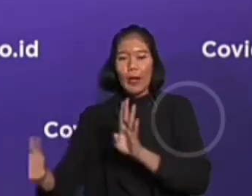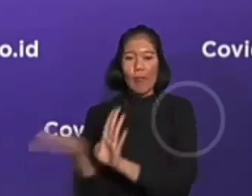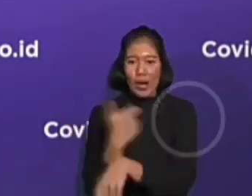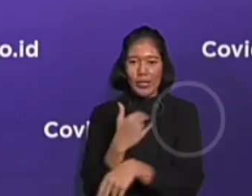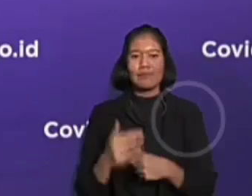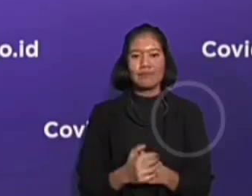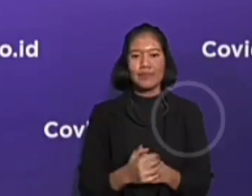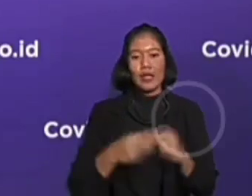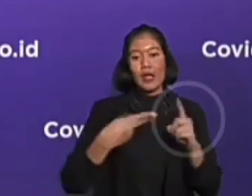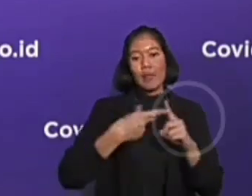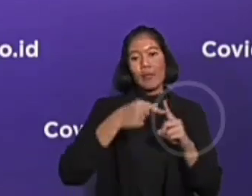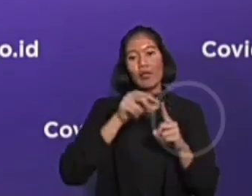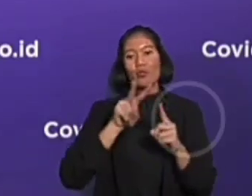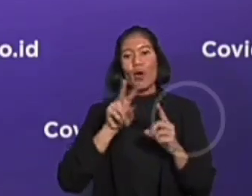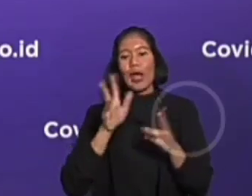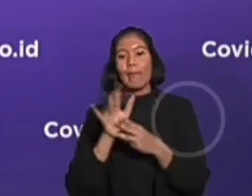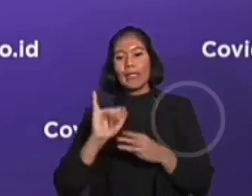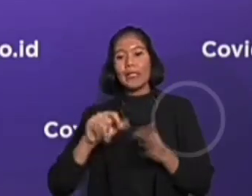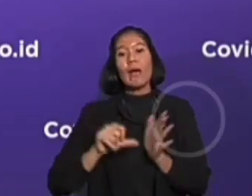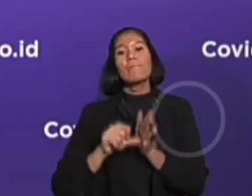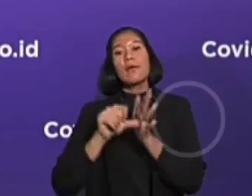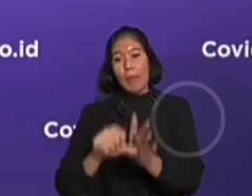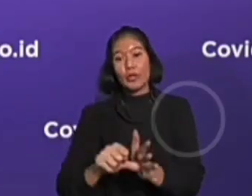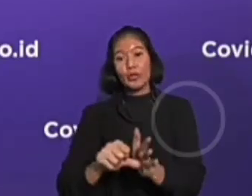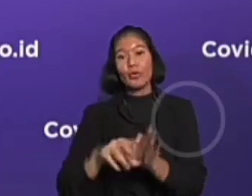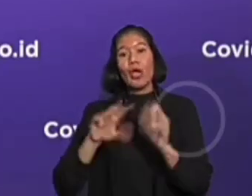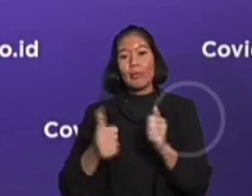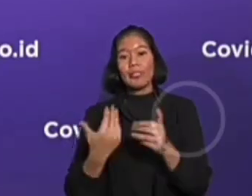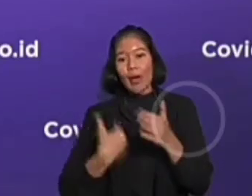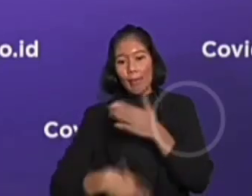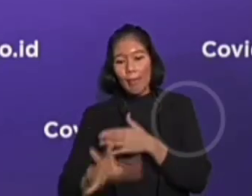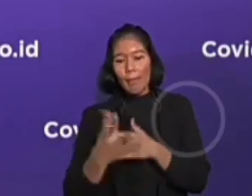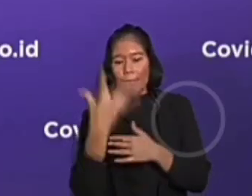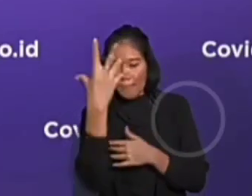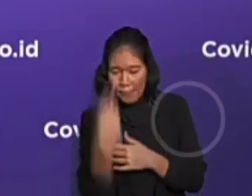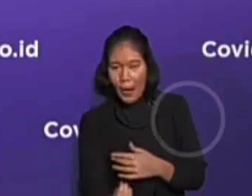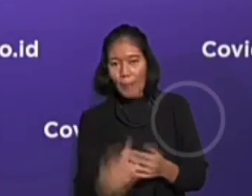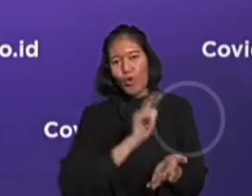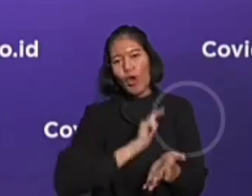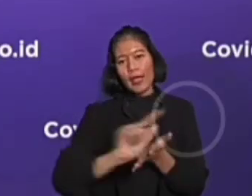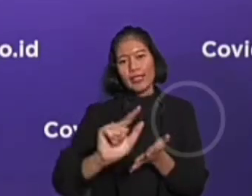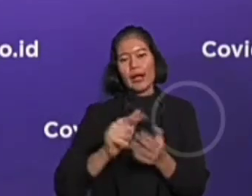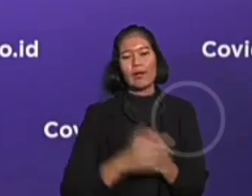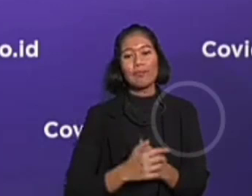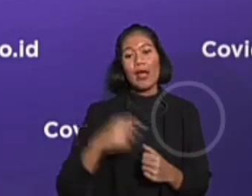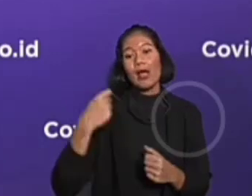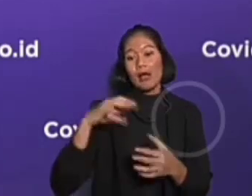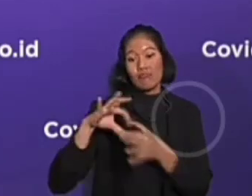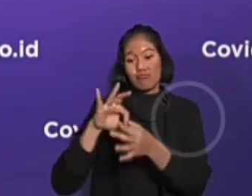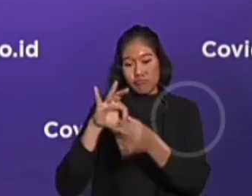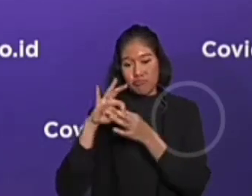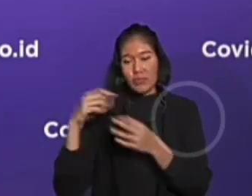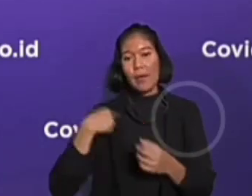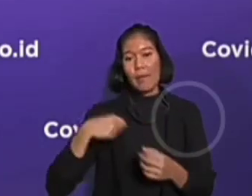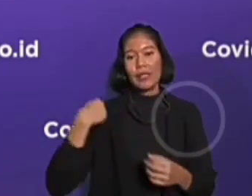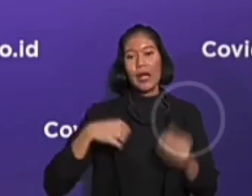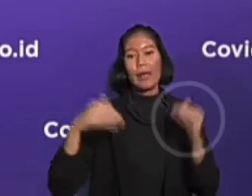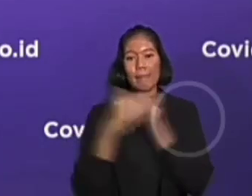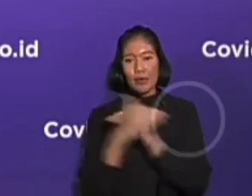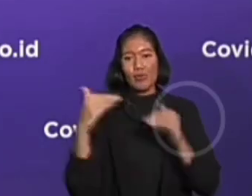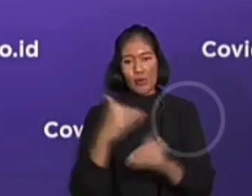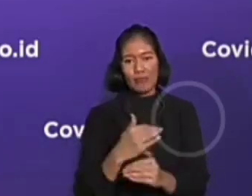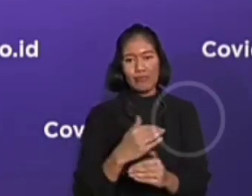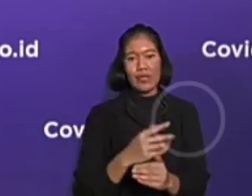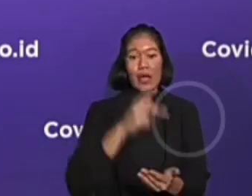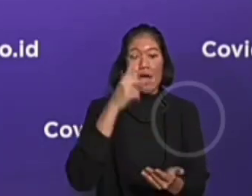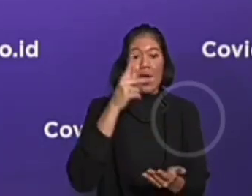kepulangan PMI sampai ke daerah asal yang disediakan Kementerian Perhubungan yang kebijakannya berlaku sejak tanggal 7